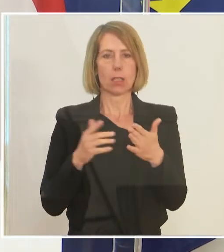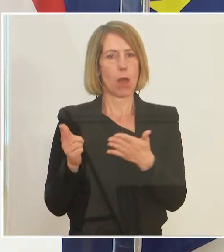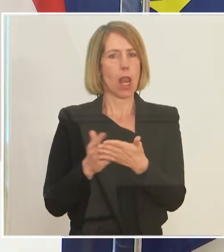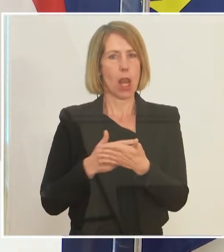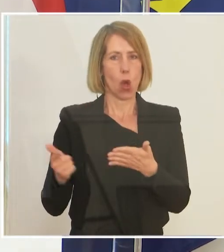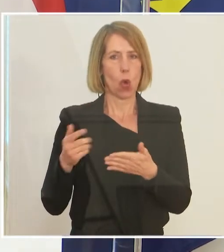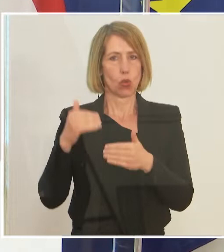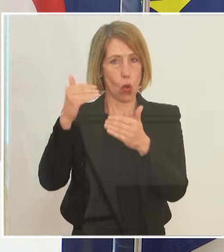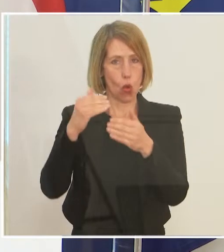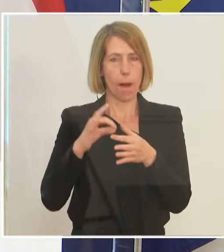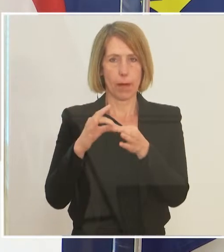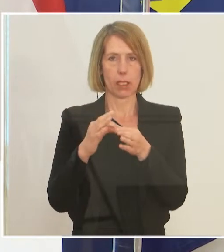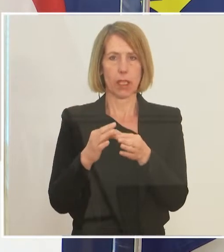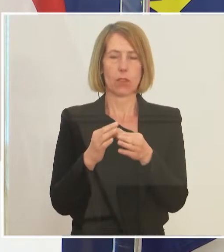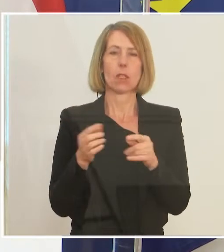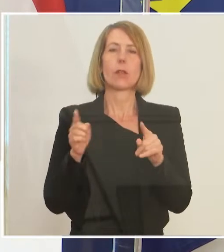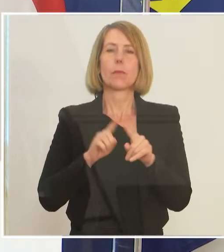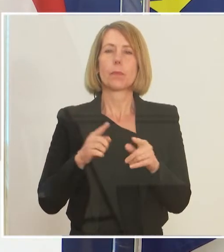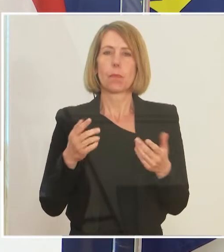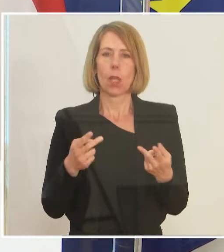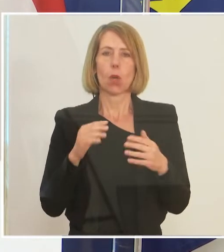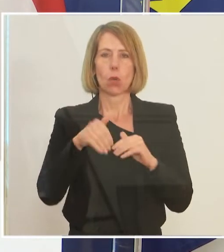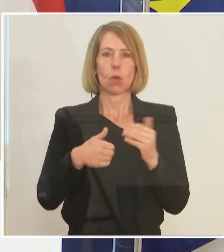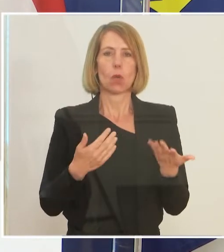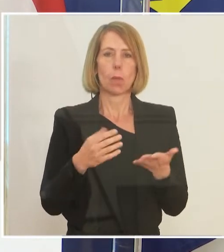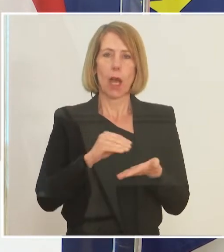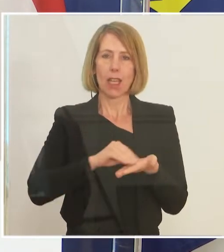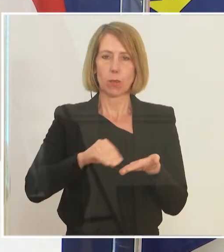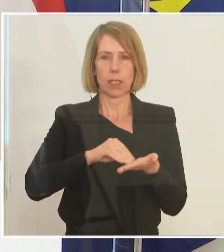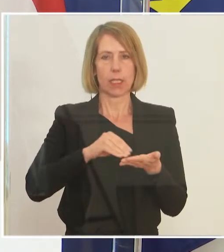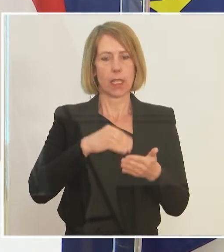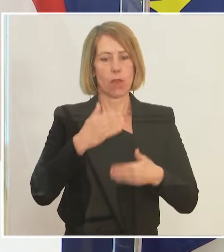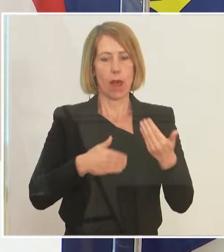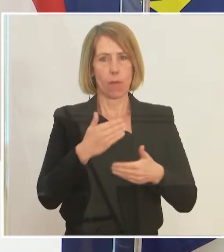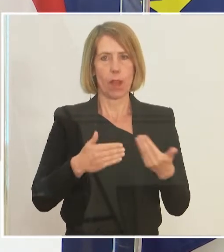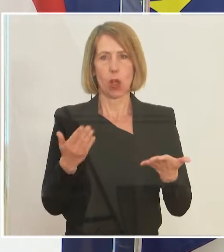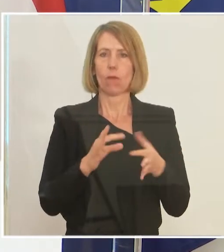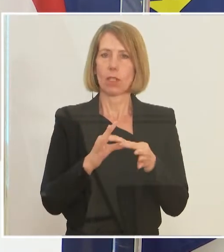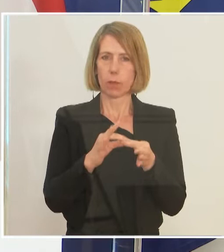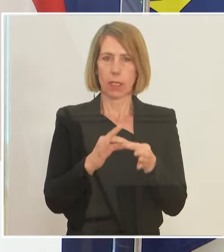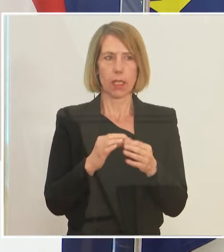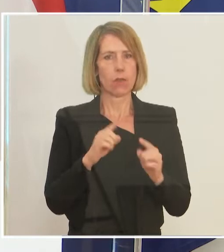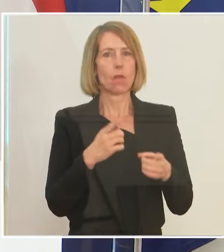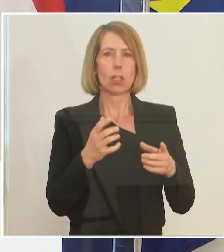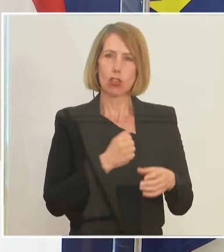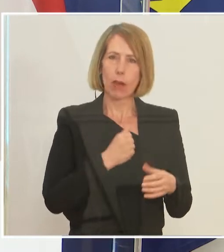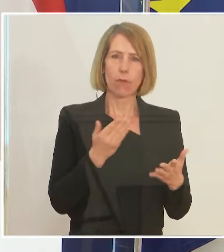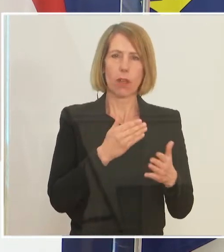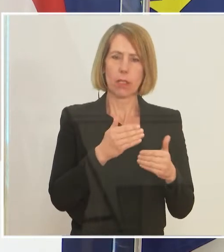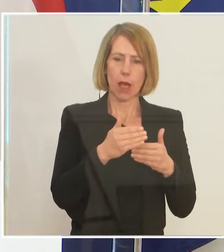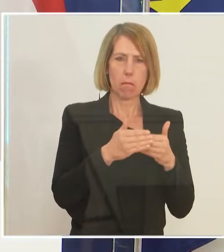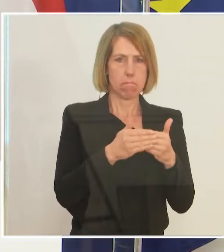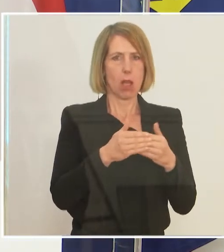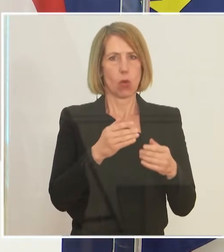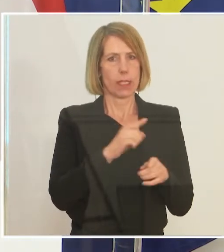betrifft und natürlich auch, was die administrative Abwicklung betrifft. Wir schaffen es, die meisten Anträge in relativ kurzer